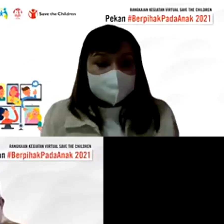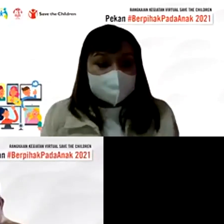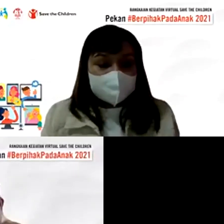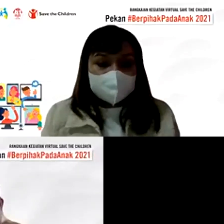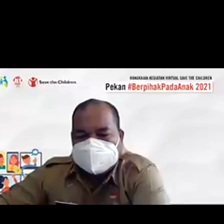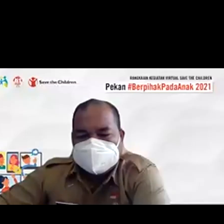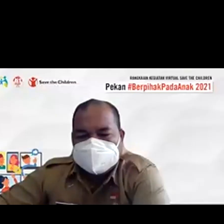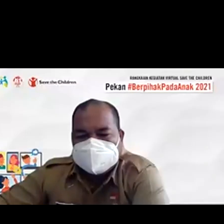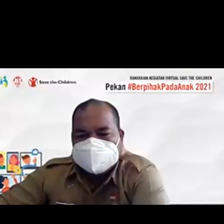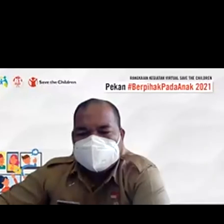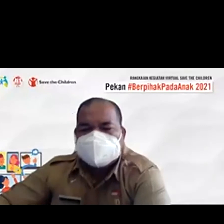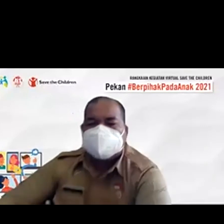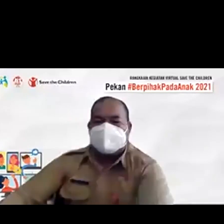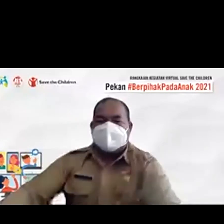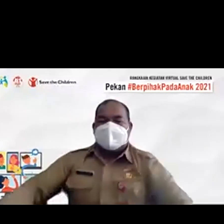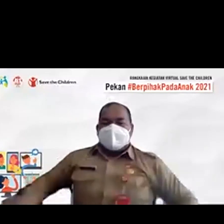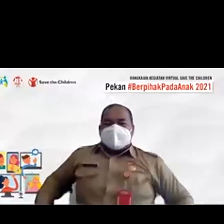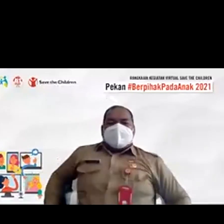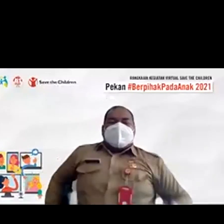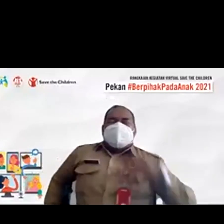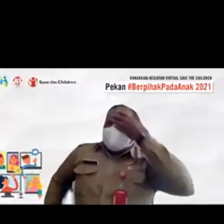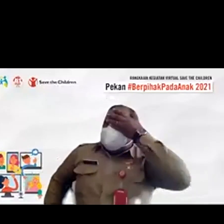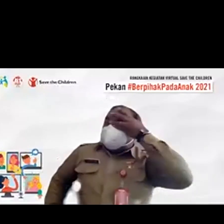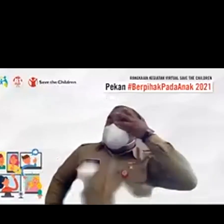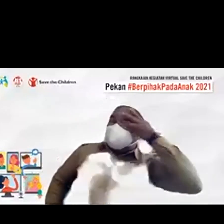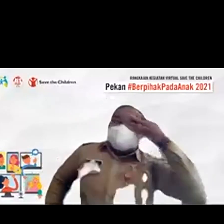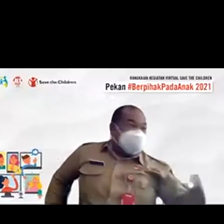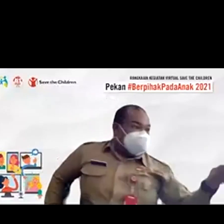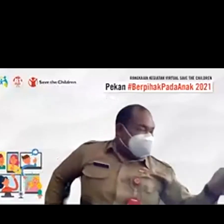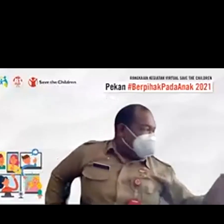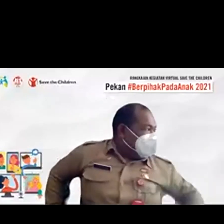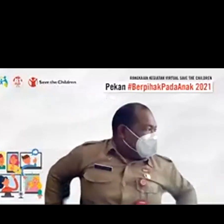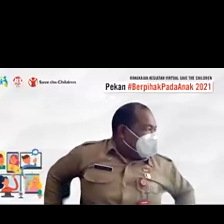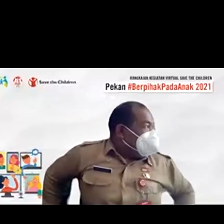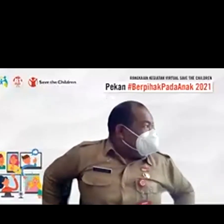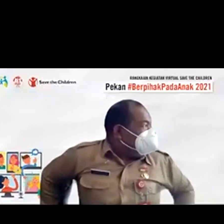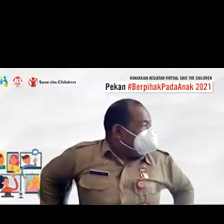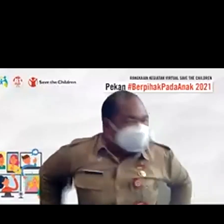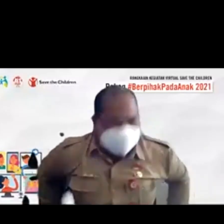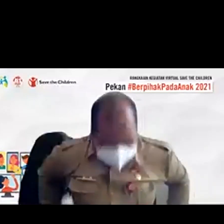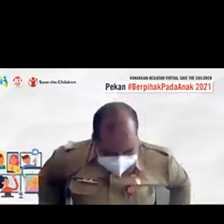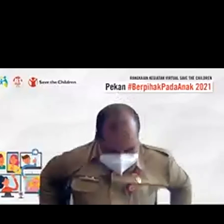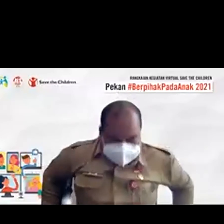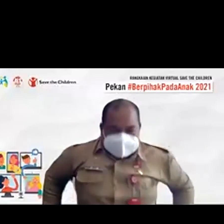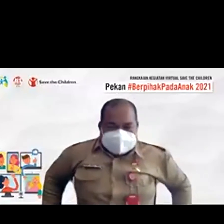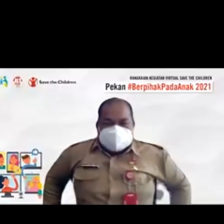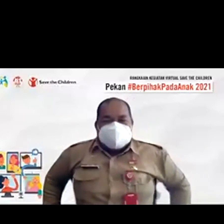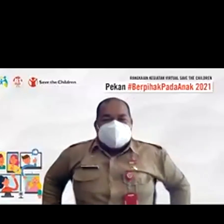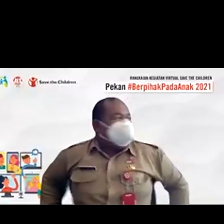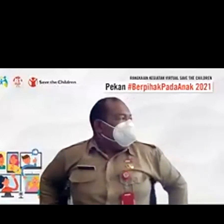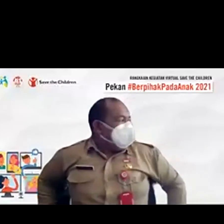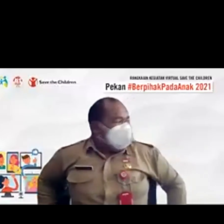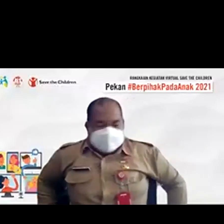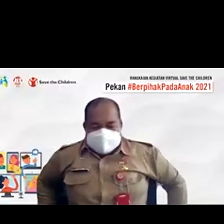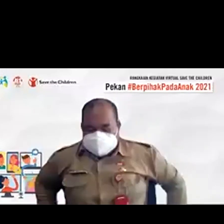moderator bapak ibu peserta pertemuan hari ini salam assalamualaikum warahmatullahi wabarakatuh salam sehat